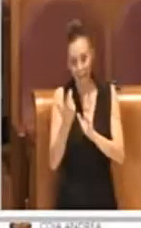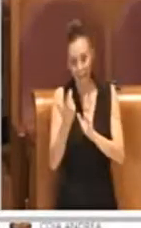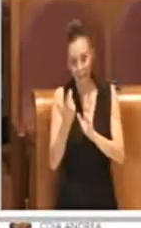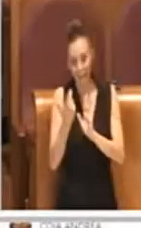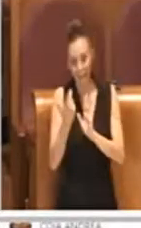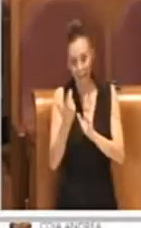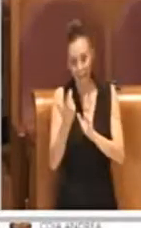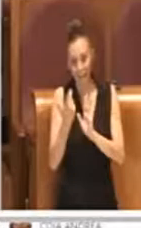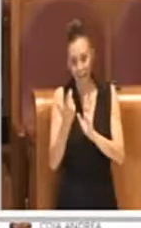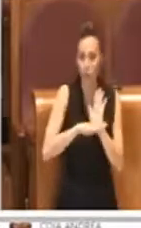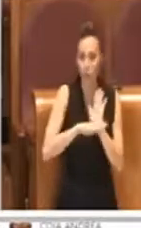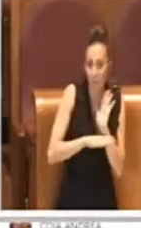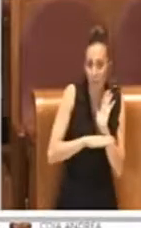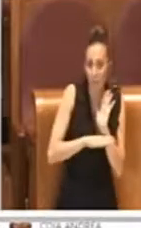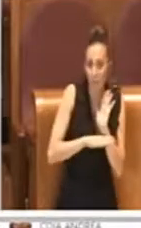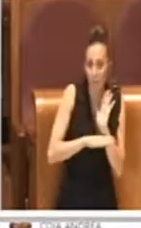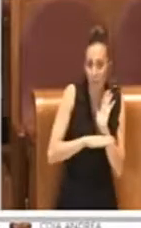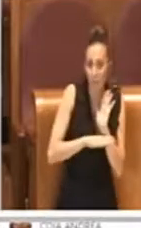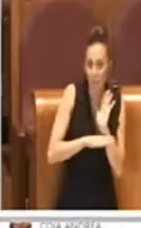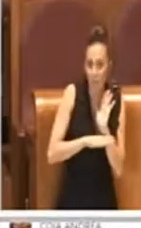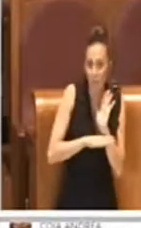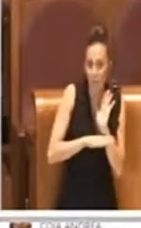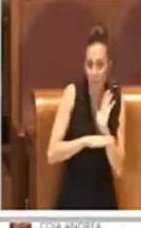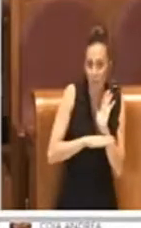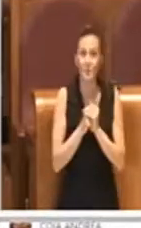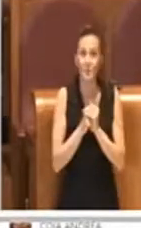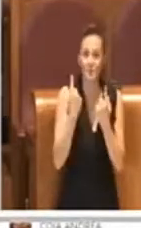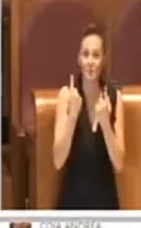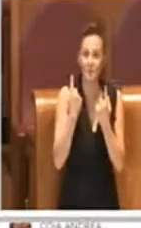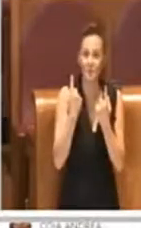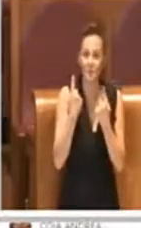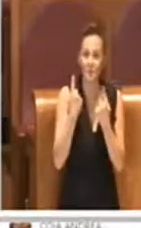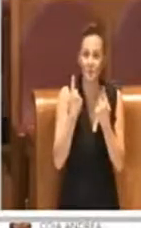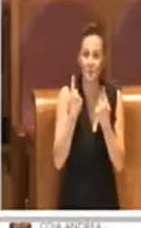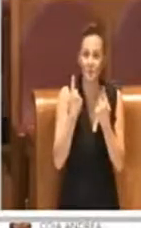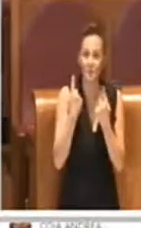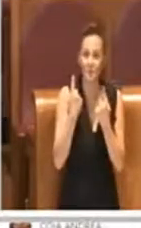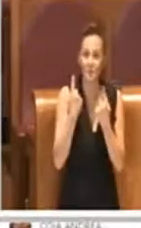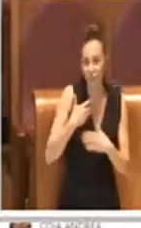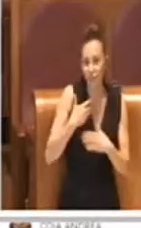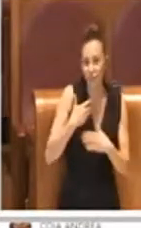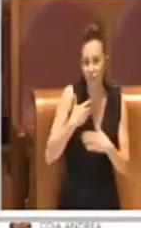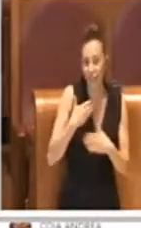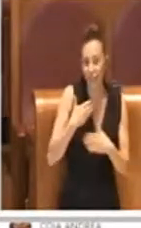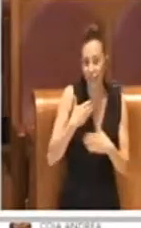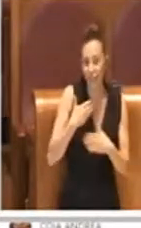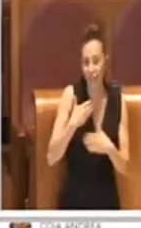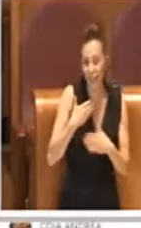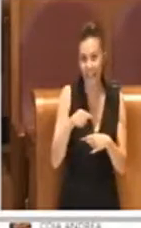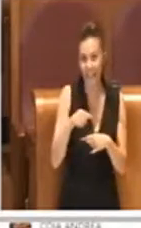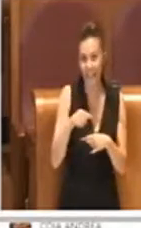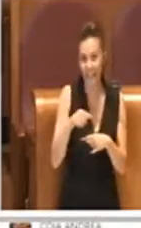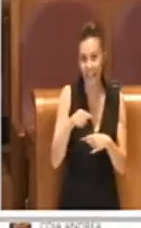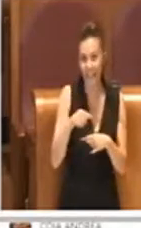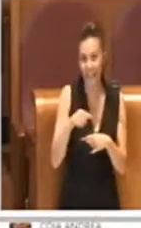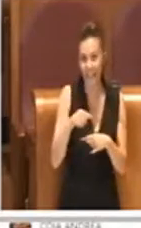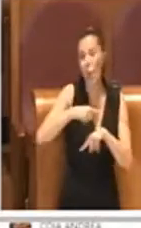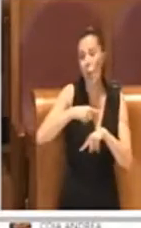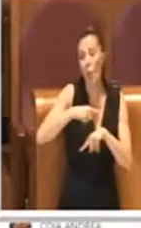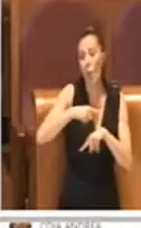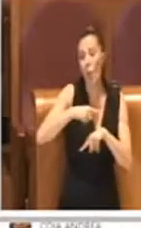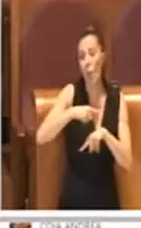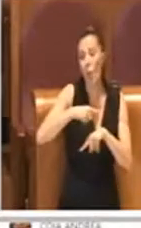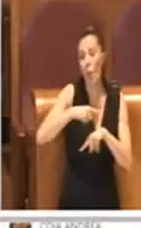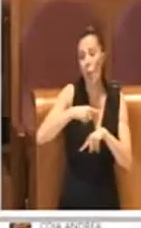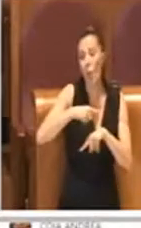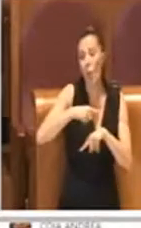non dovendo ricorrere, ripeto se non per fatti di emergenza contingente a ricorrere allo strumento